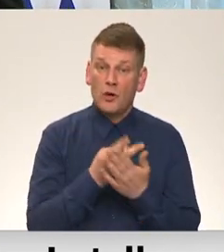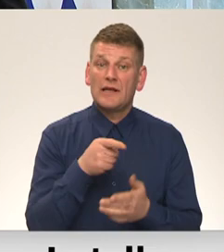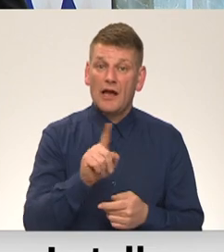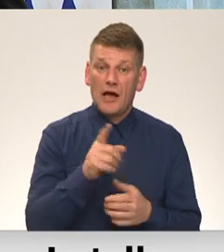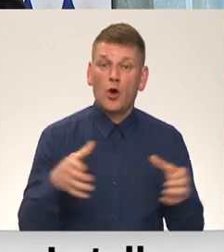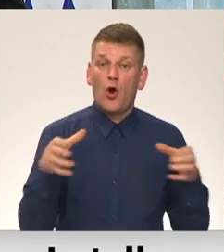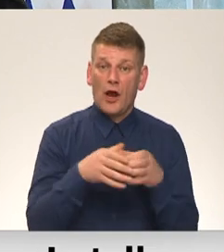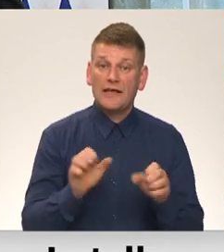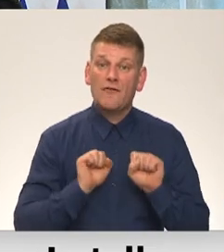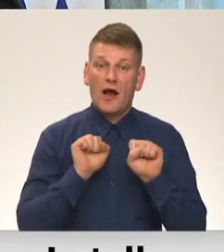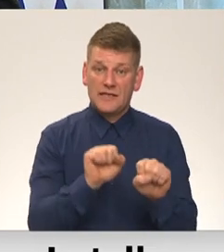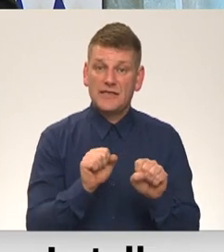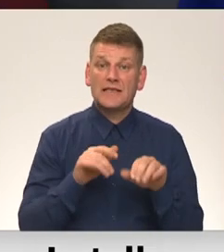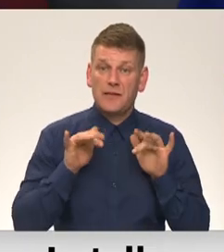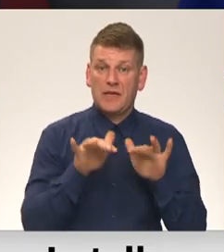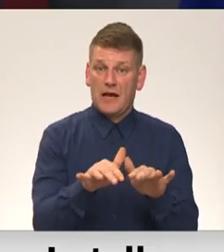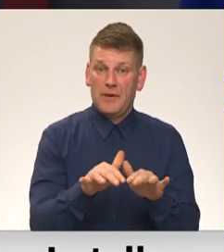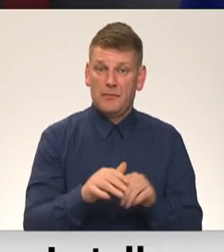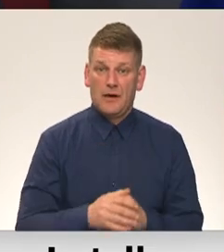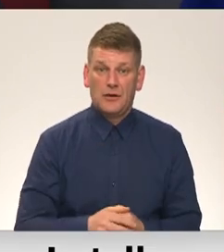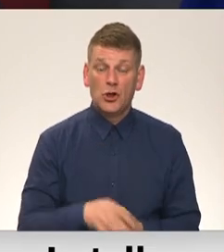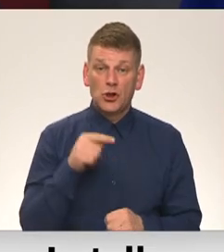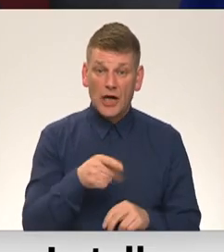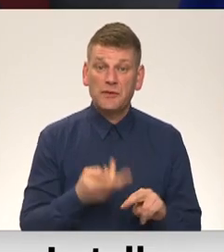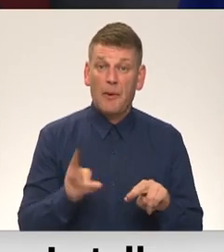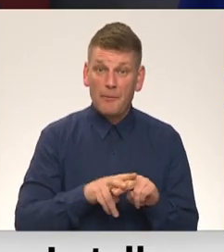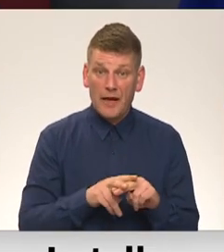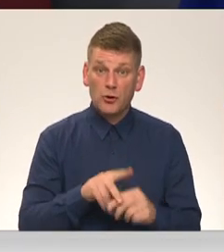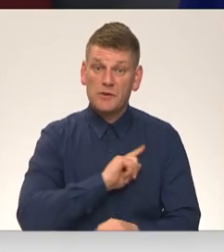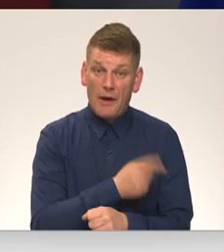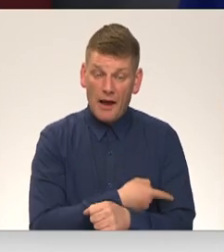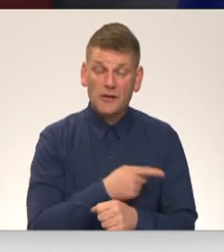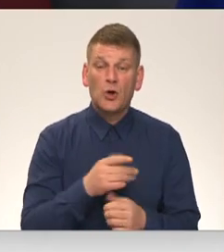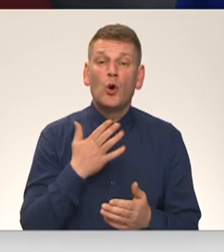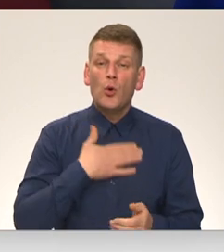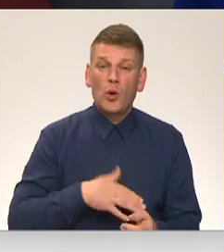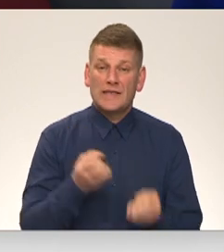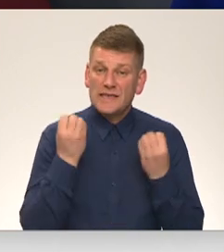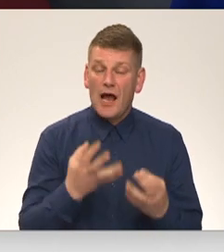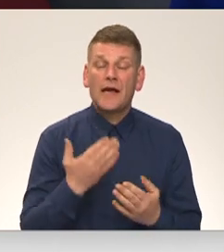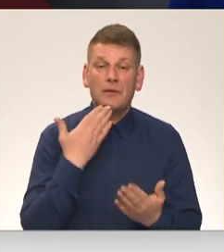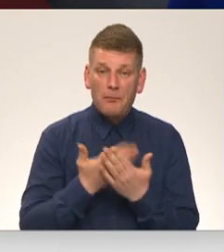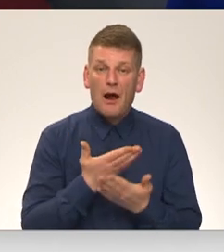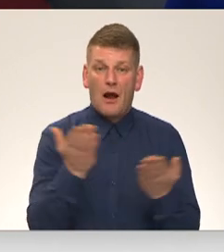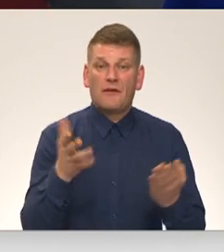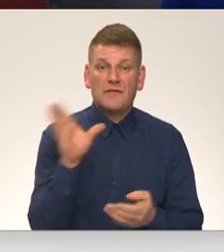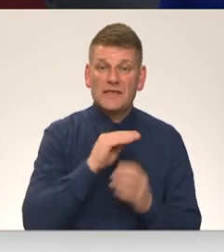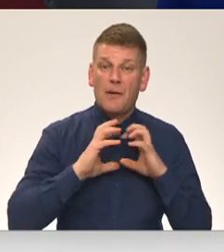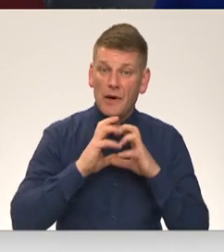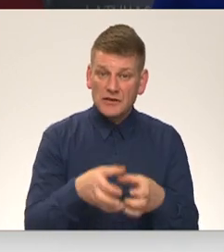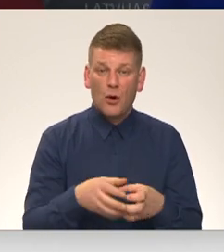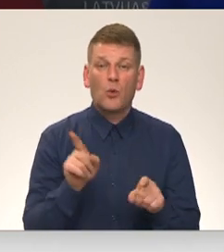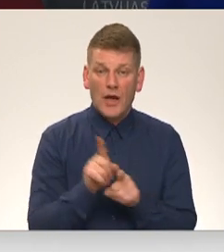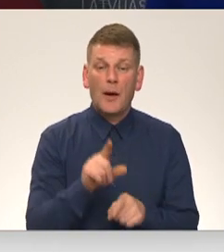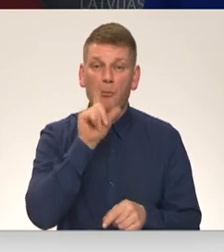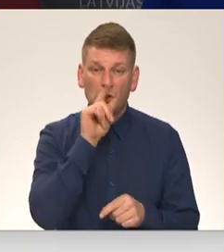ir kolektīvā aizsardzība darbībā. Šāds papildus spēks ļoti skaidri parāda visai pasaulī un arī, protams,